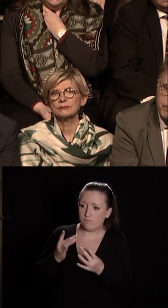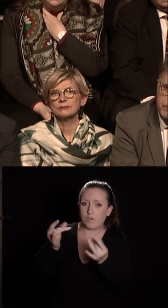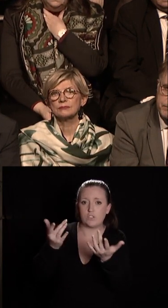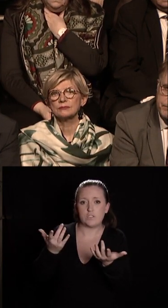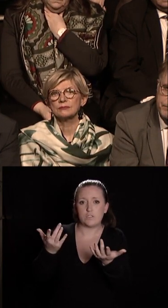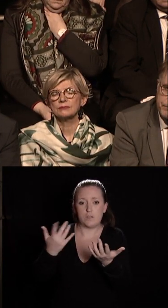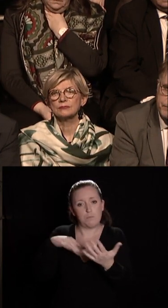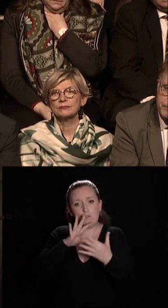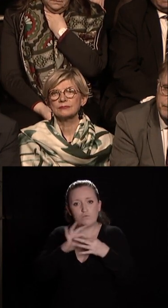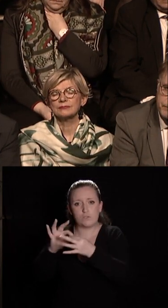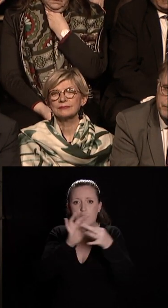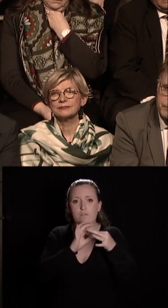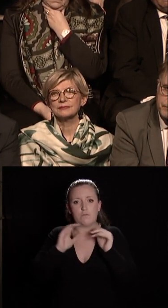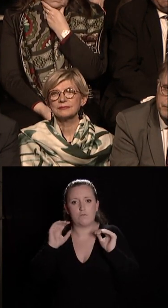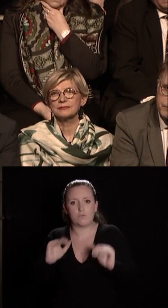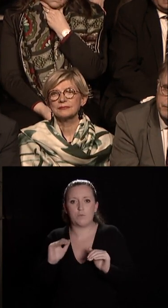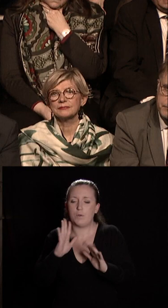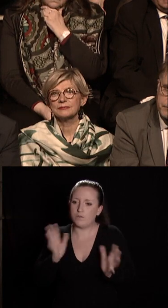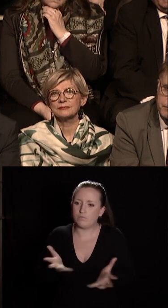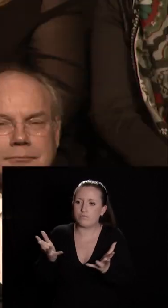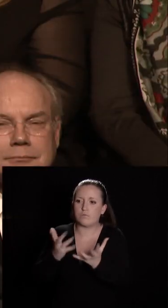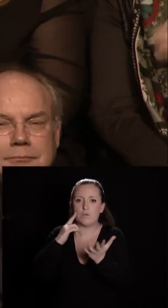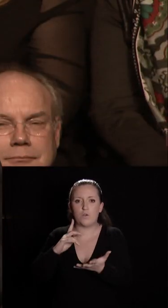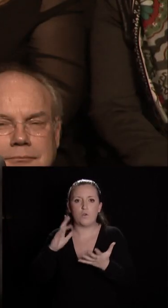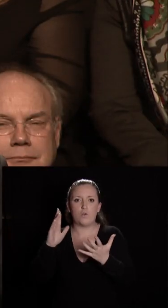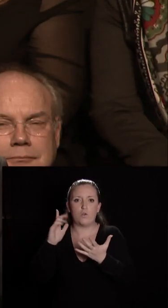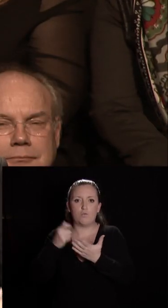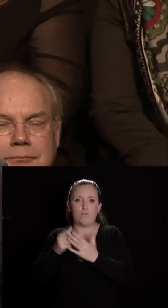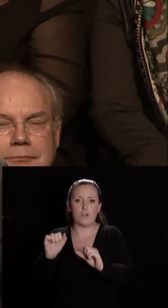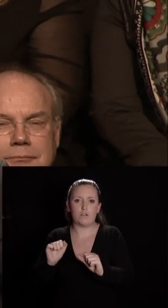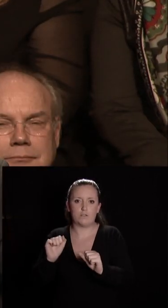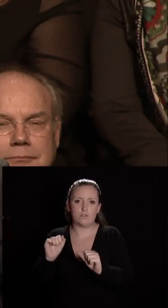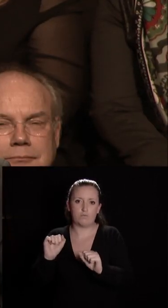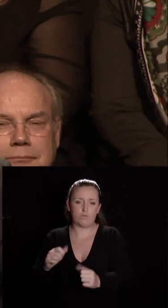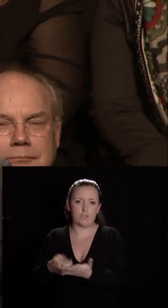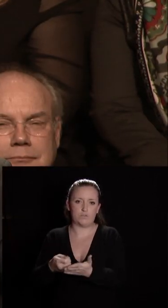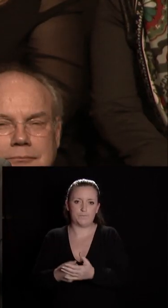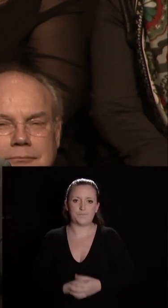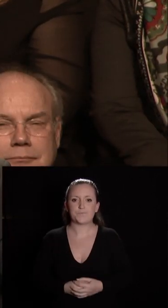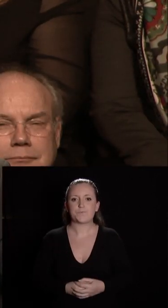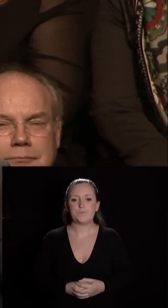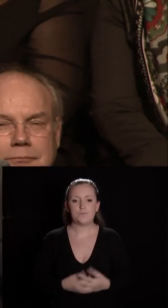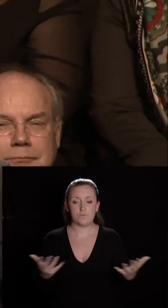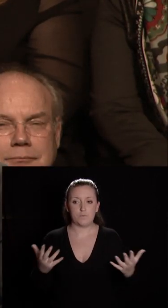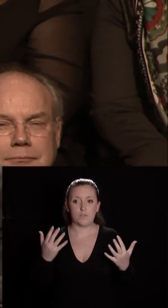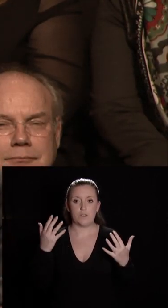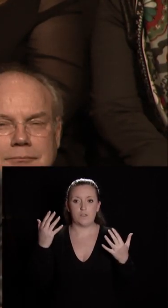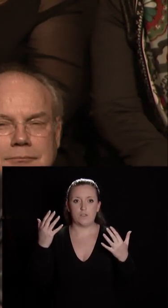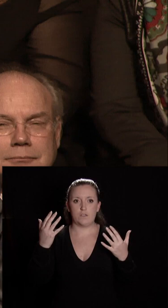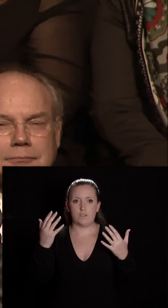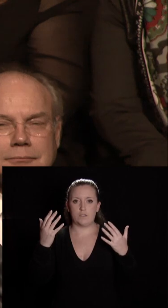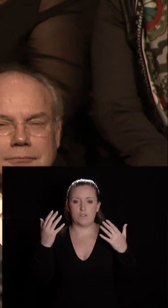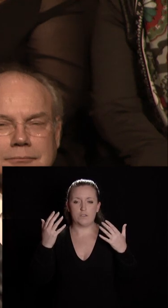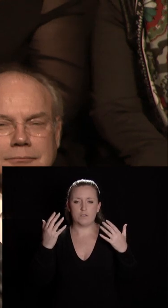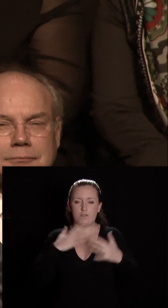par la solidarité et le soutien au pouvoir d'achat n'ayez crainte je m'achemine vers ma